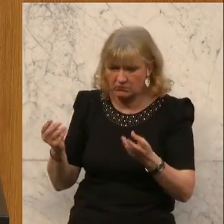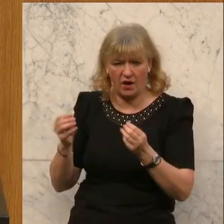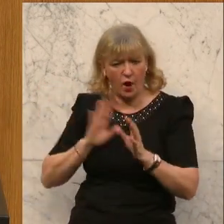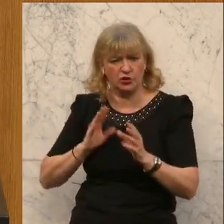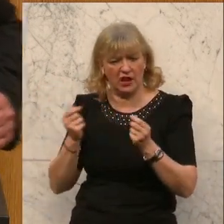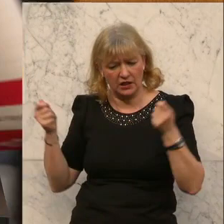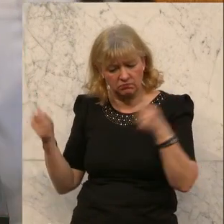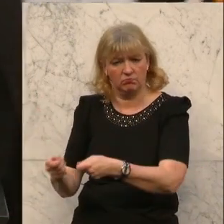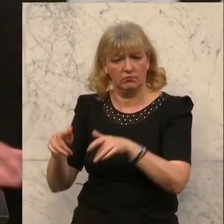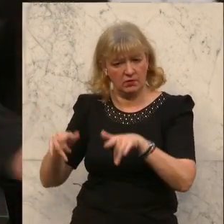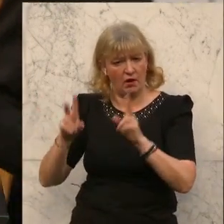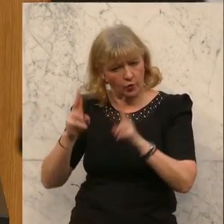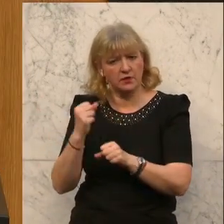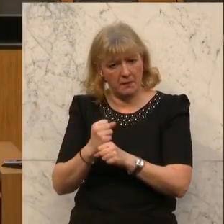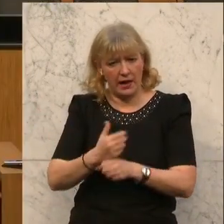aus. Danke.